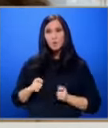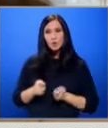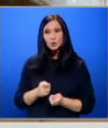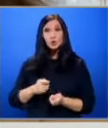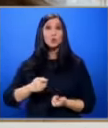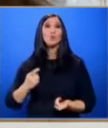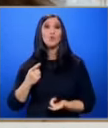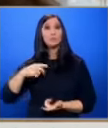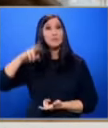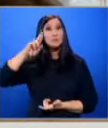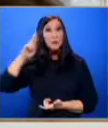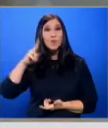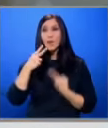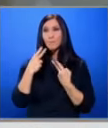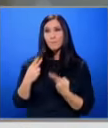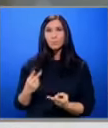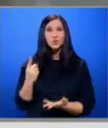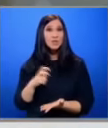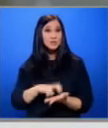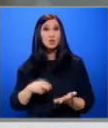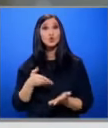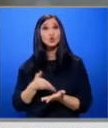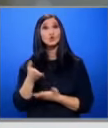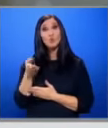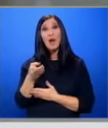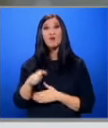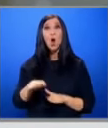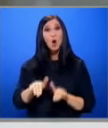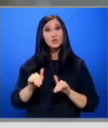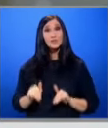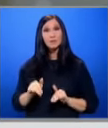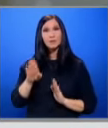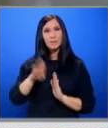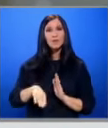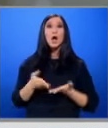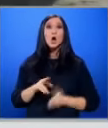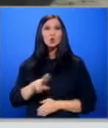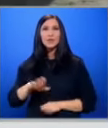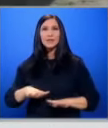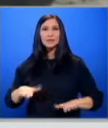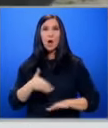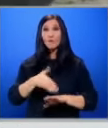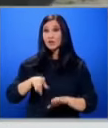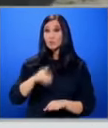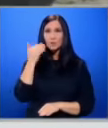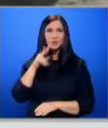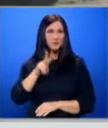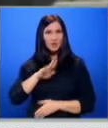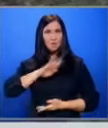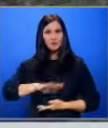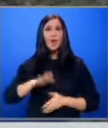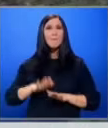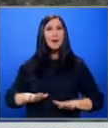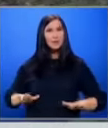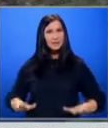защото тогава отстъпката отпада Родители на деца с овреждания могат да ползват и двете облегчения, за малки деца и за деца с